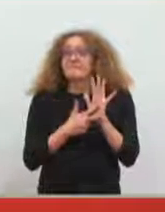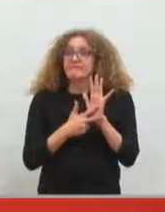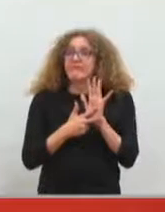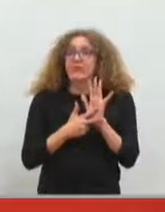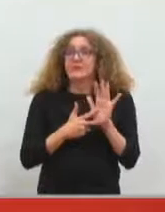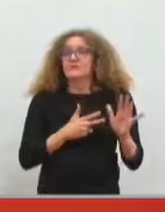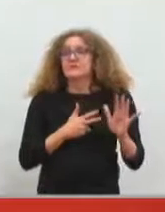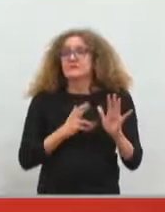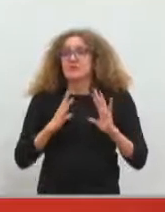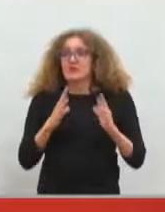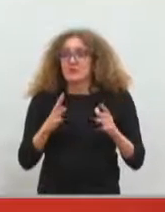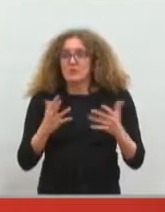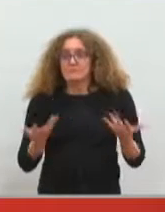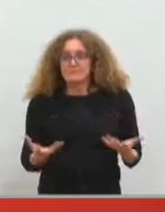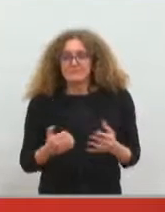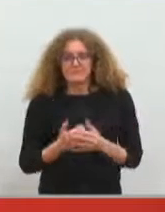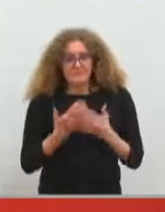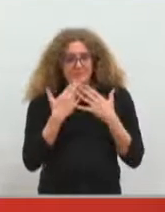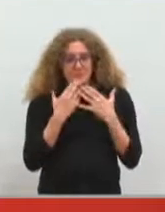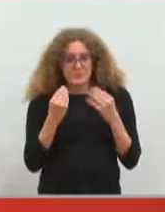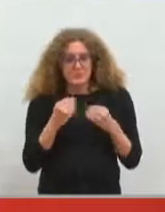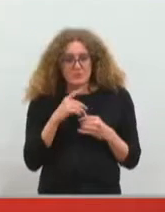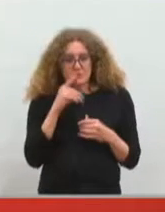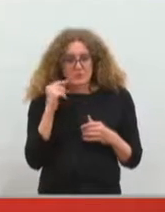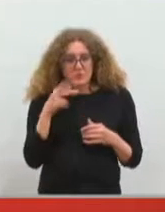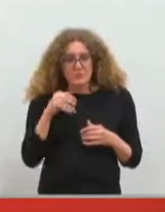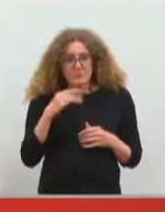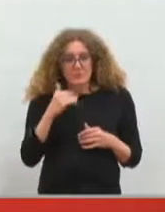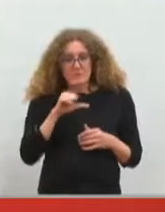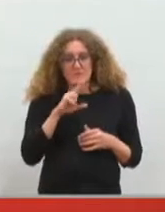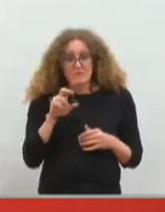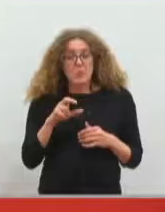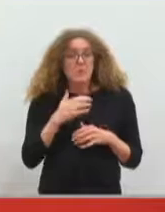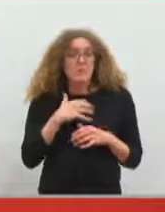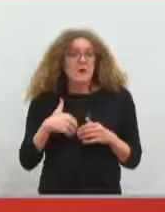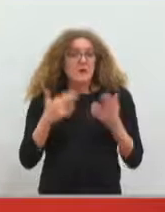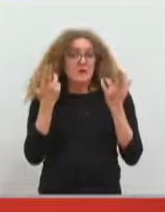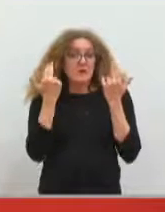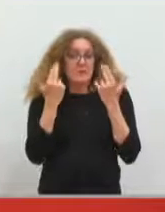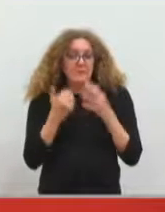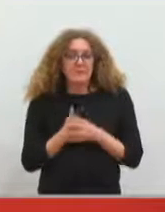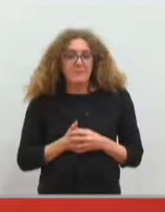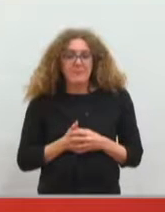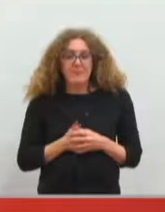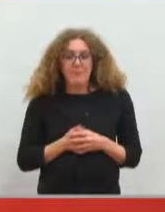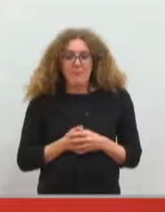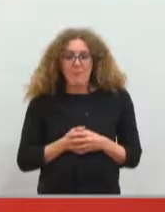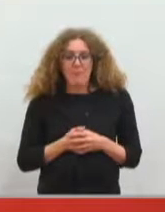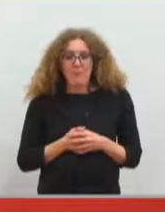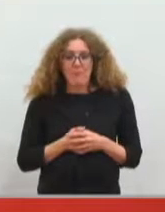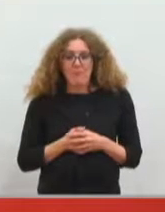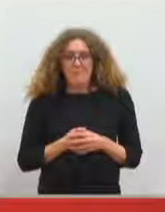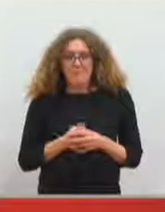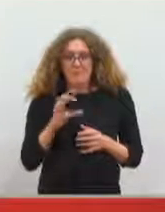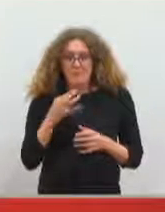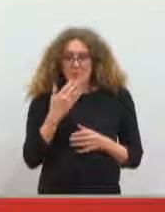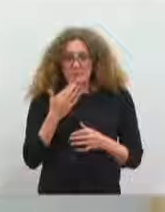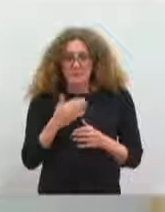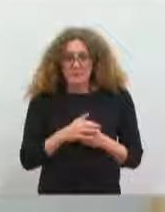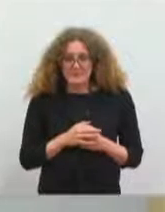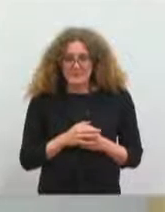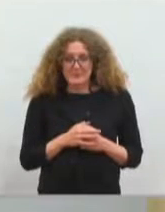Merci beaucoup Isabelle. La parole est à M. Pinceau, maire de Clapier. Eric. Oui, bonjour.